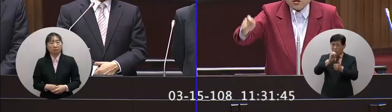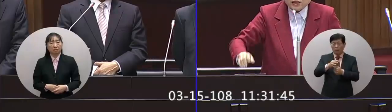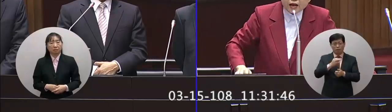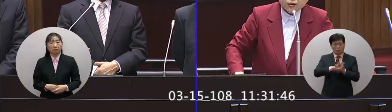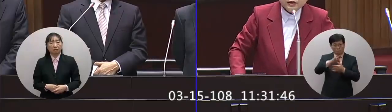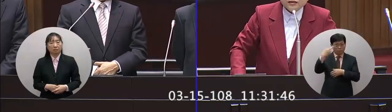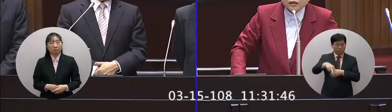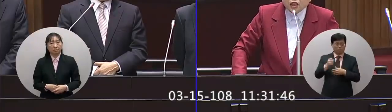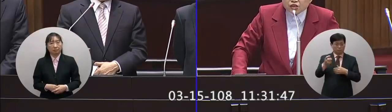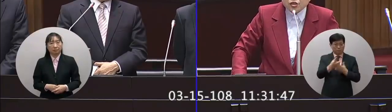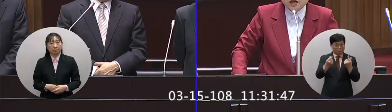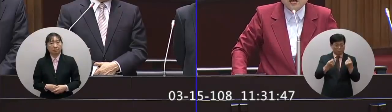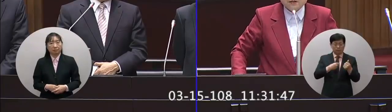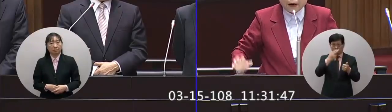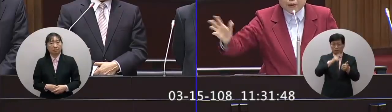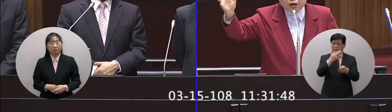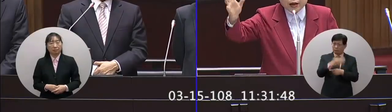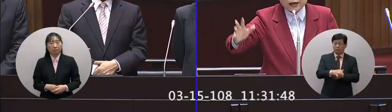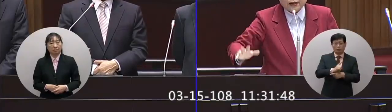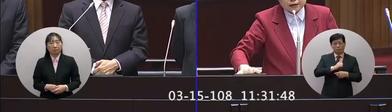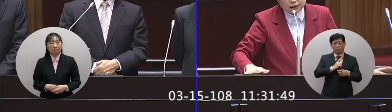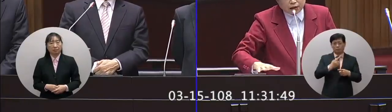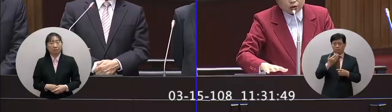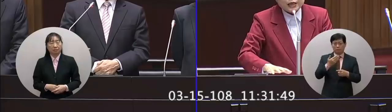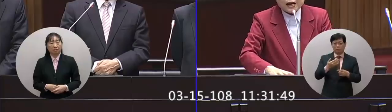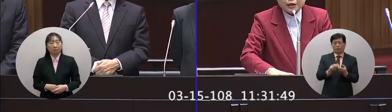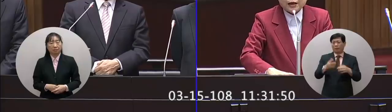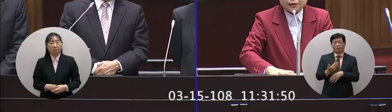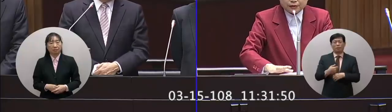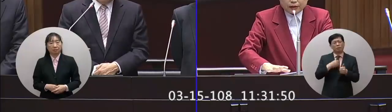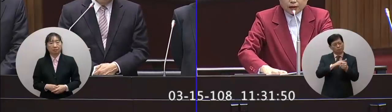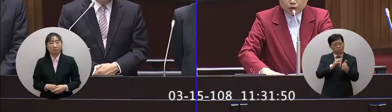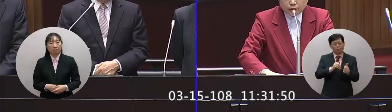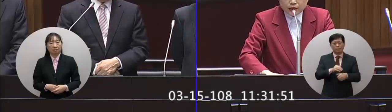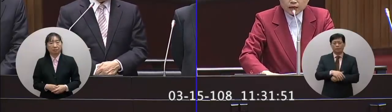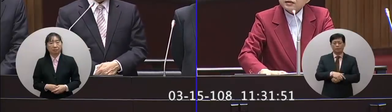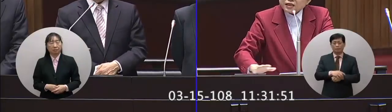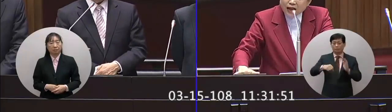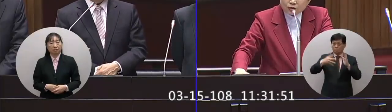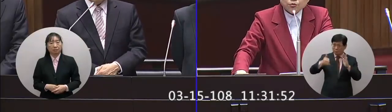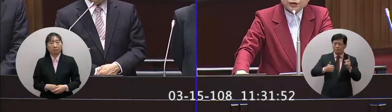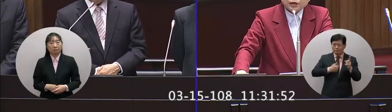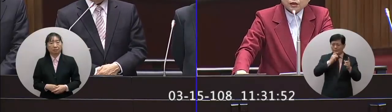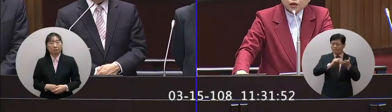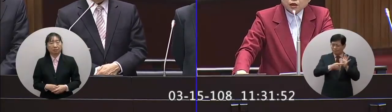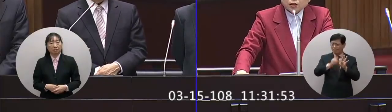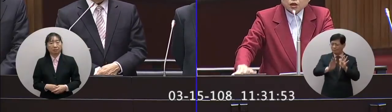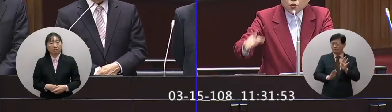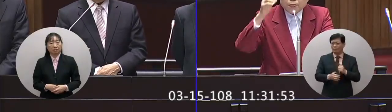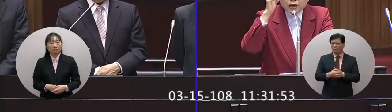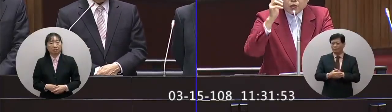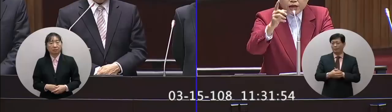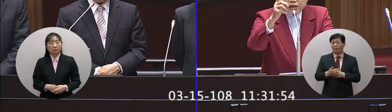不要讓以後再有人這樣子因此而把命都沒了我是安慰他們院長這是態度問題